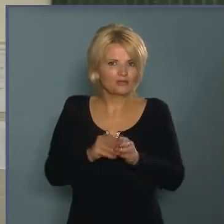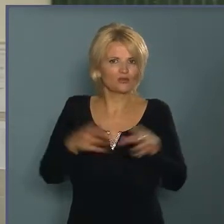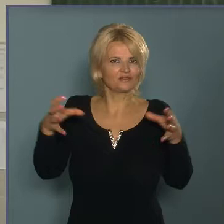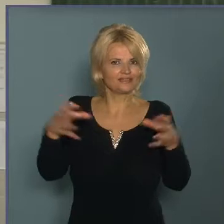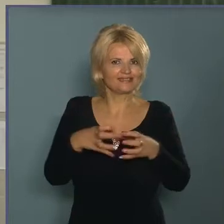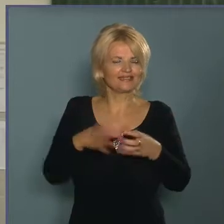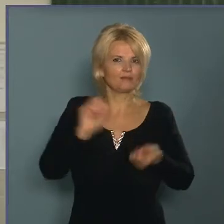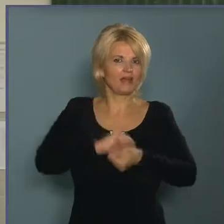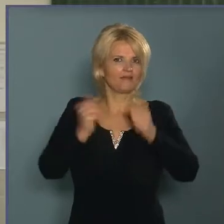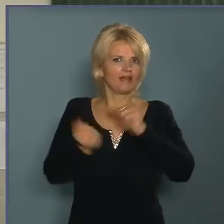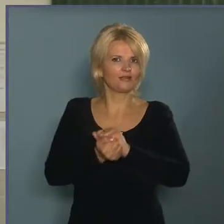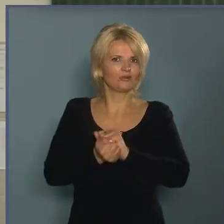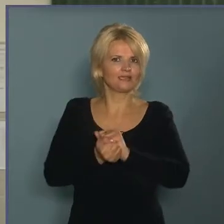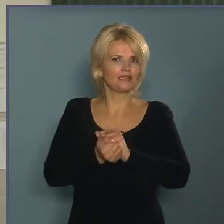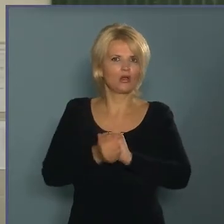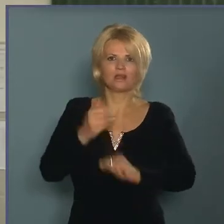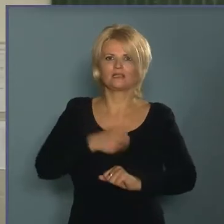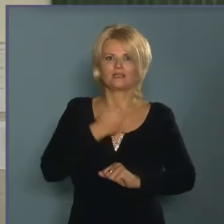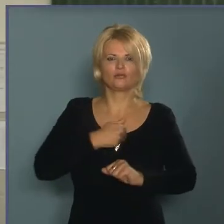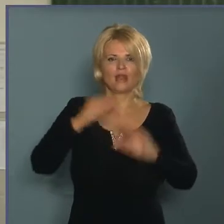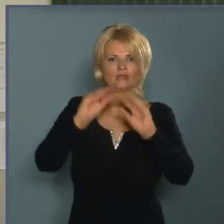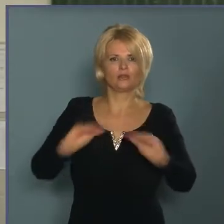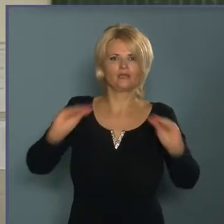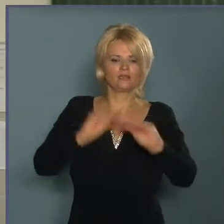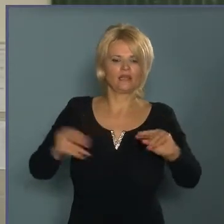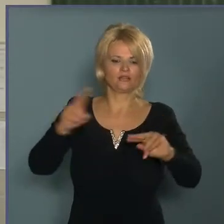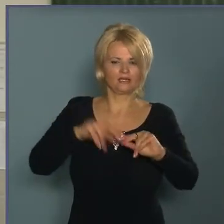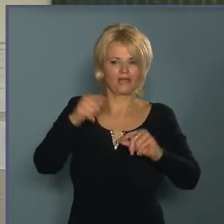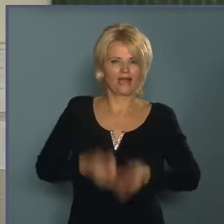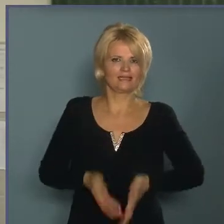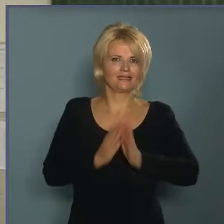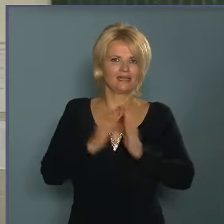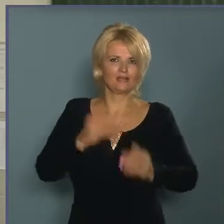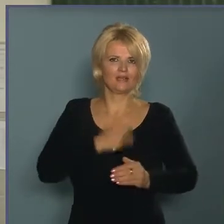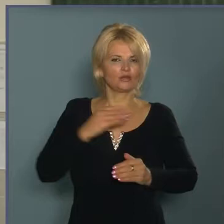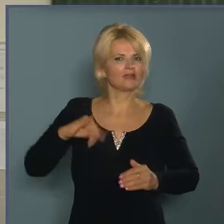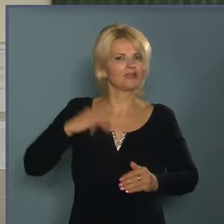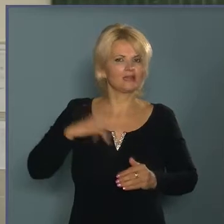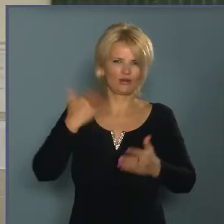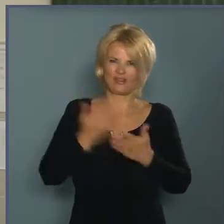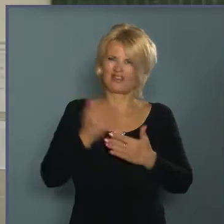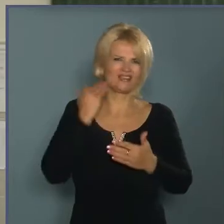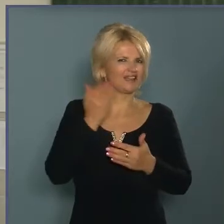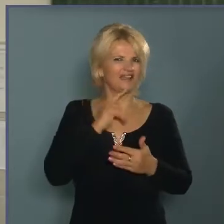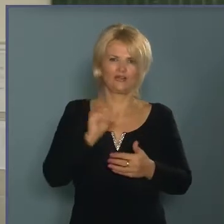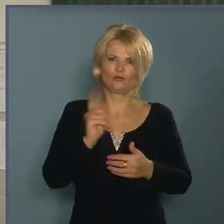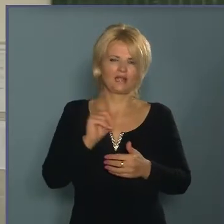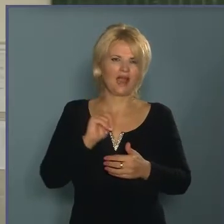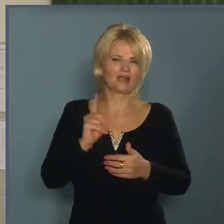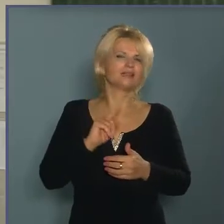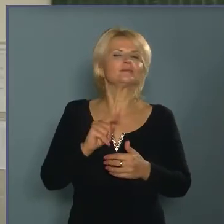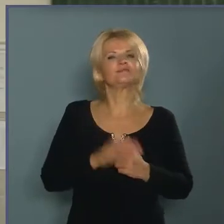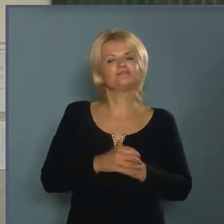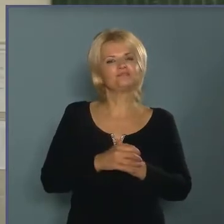vannak, és megváltozik aznap az iskolának a tanítási rendje. Ezt kérjük az iskolától, hogy délelőtt legyen és ne délután, tehát a normális